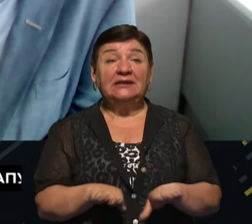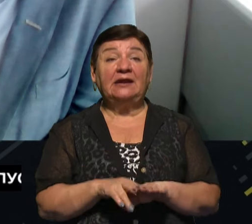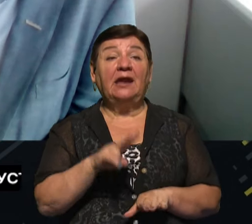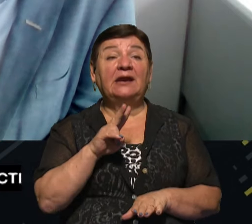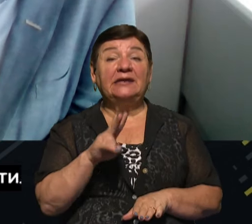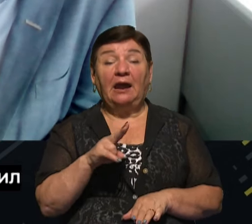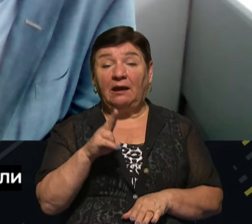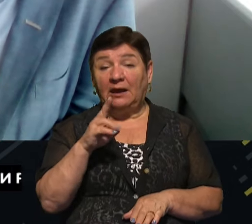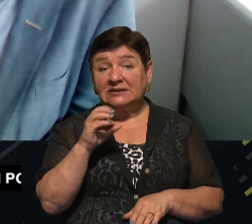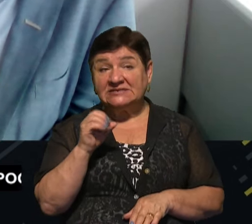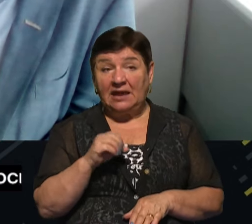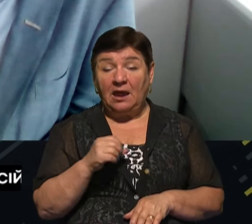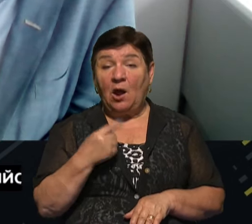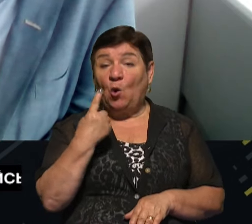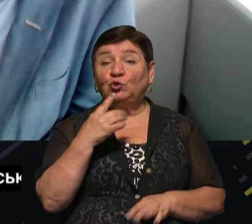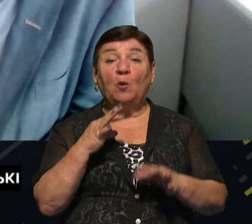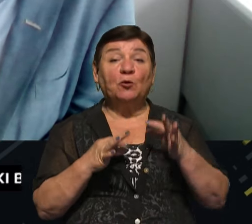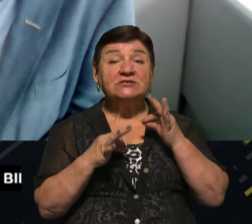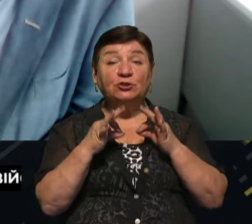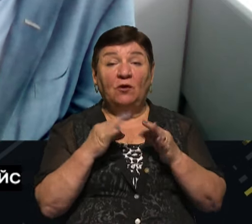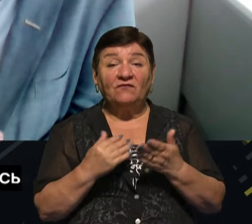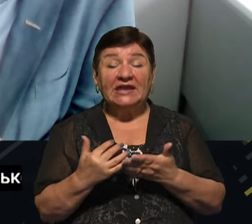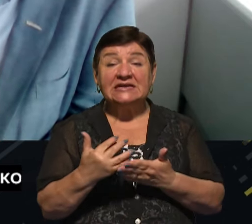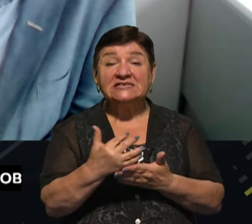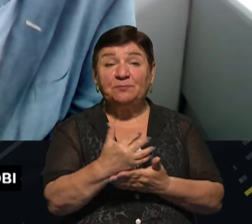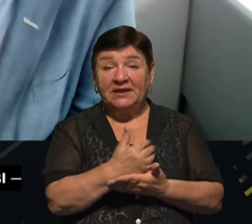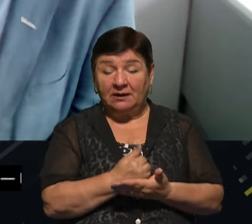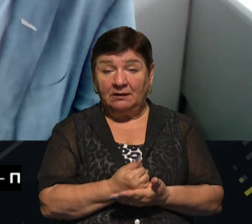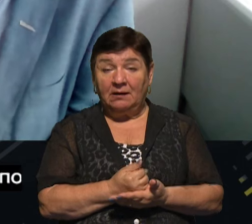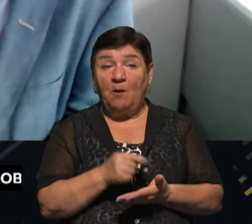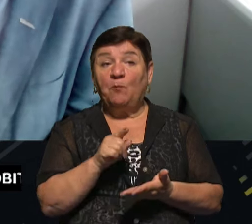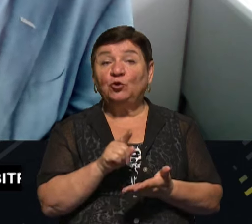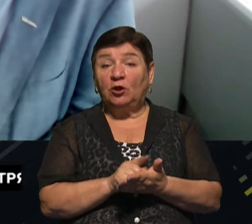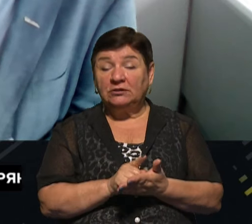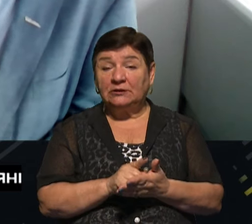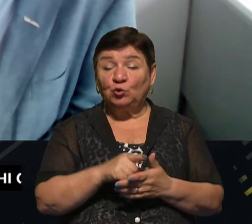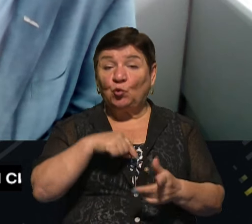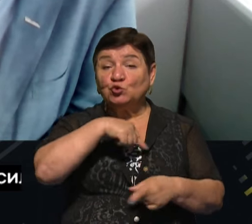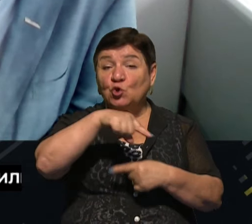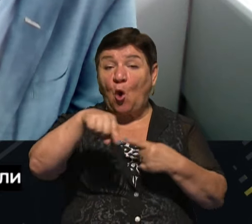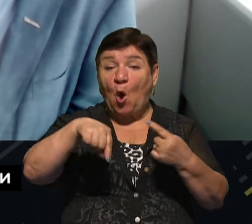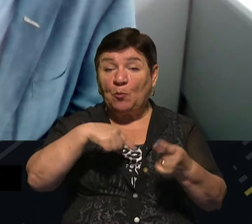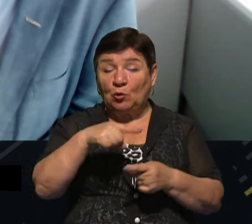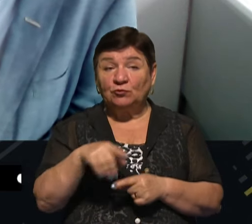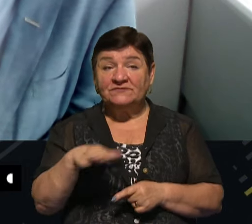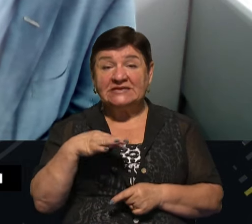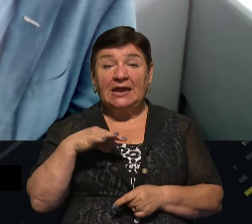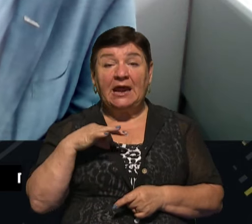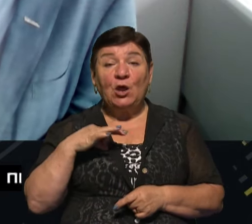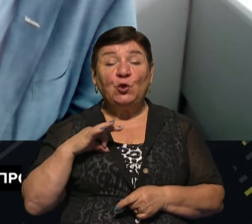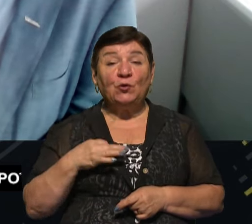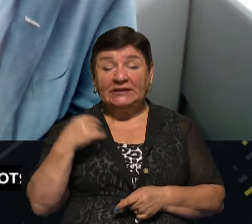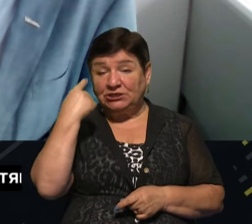наприклад, оцей однопроцентовий збір податок з обороту, принципі, зі всіх юридичних осіб,